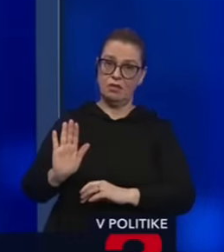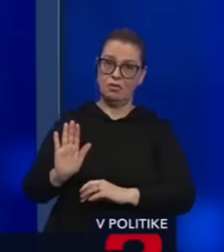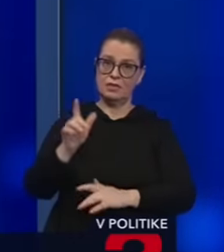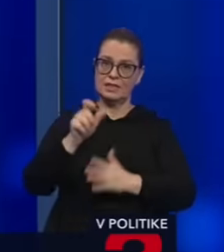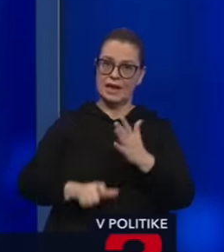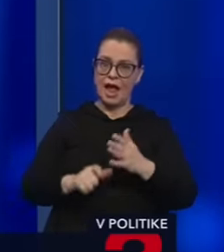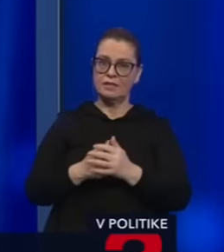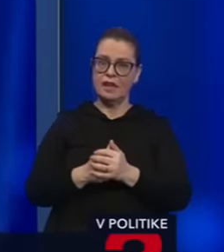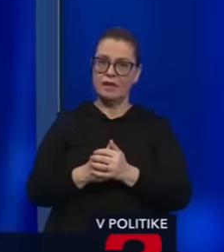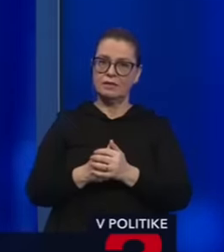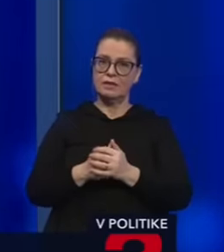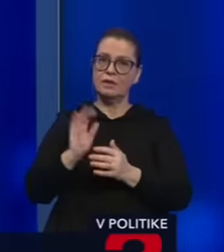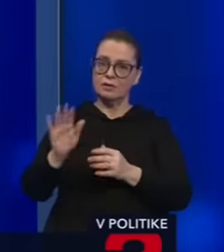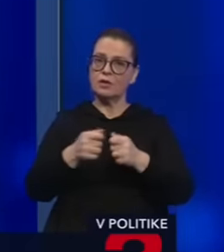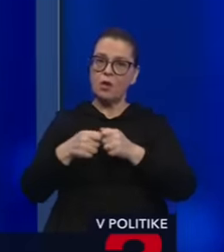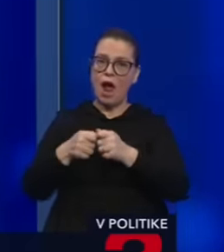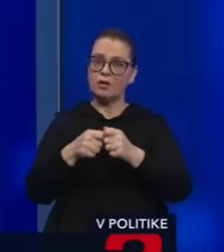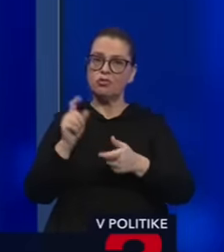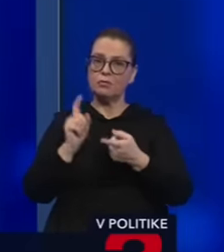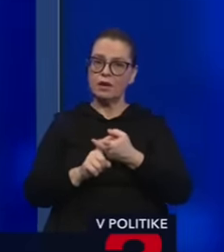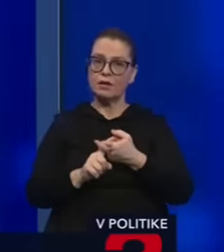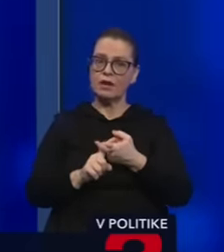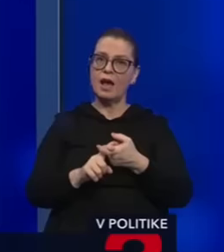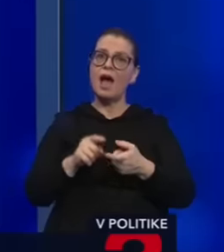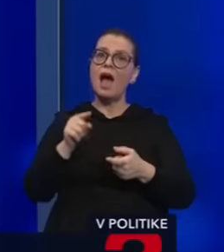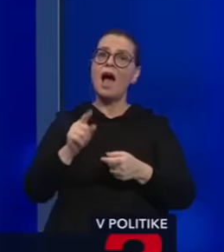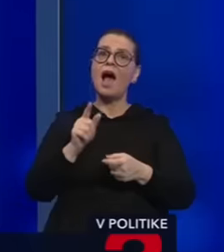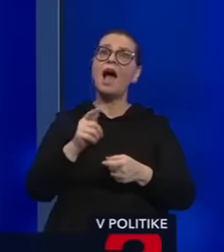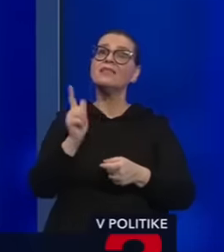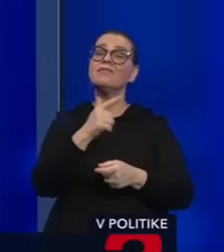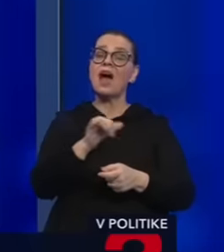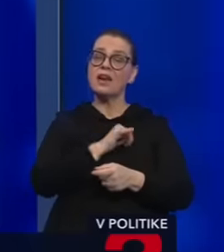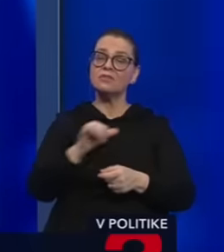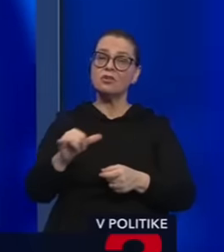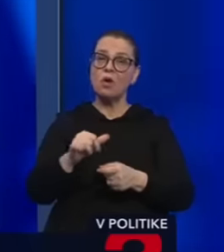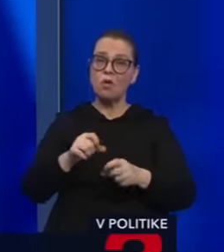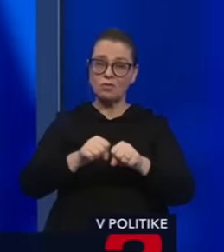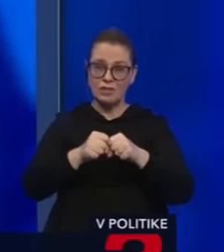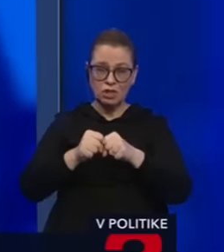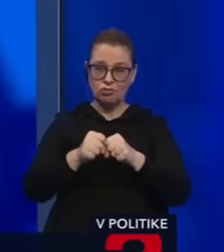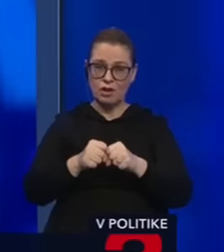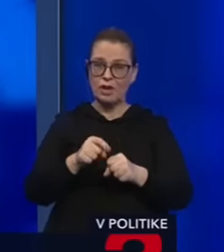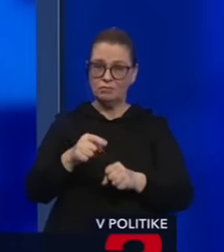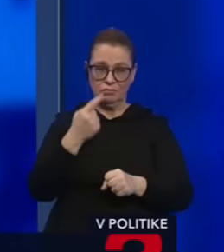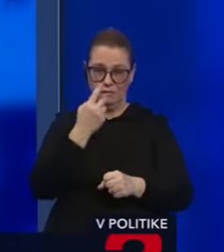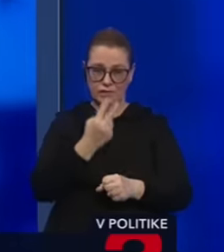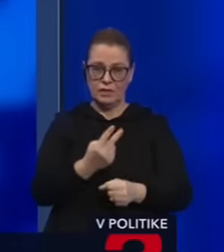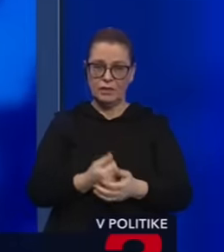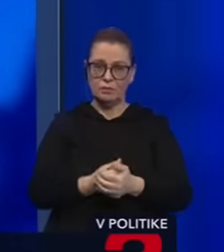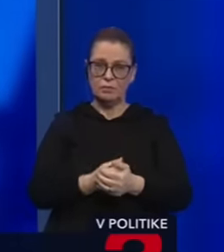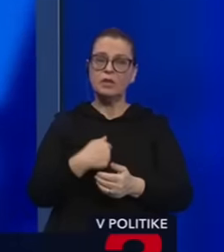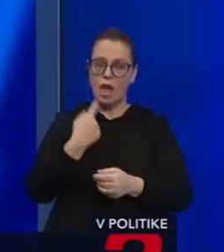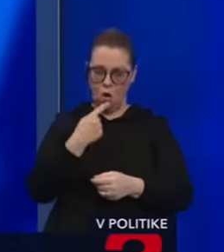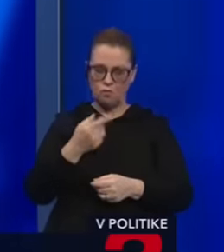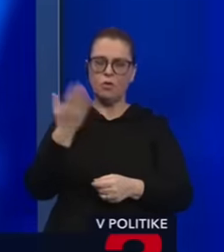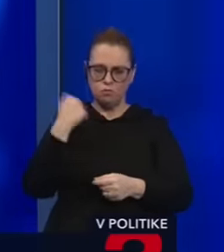rôzny količní partnery a tá stopa po tom 12-ročnom vládnutí je obrovská a tam to krásne vidieť. A ja tvrdím, že sa tu